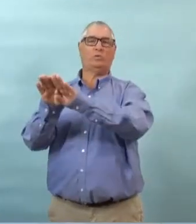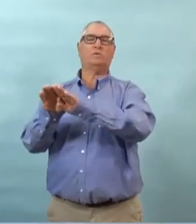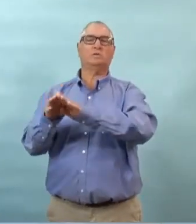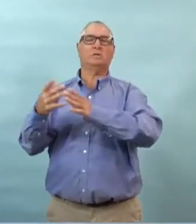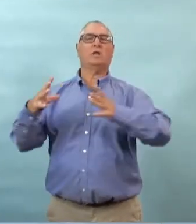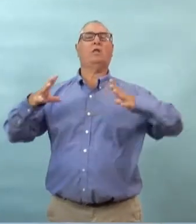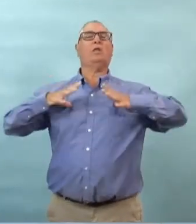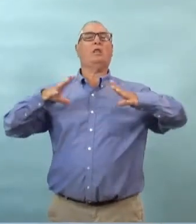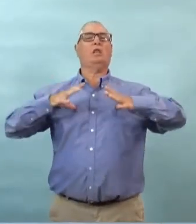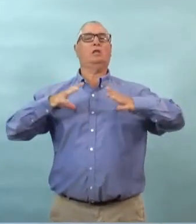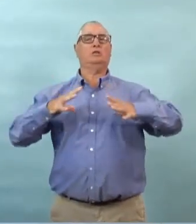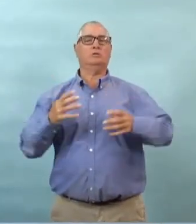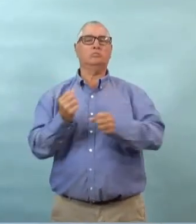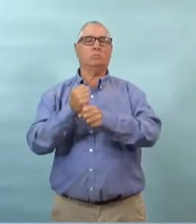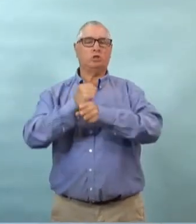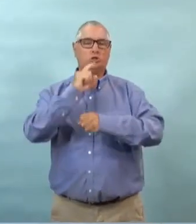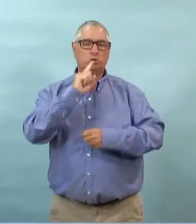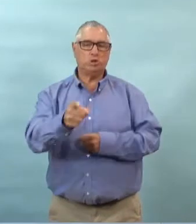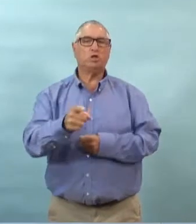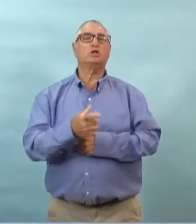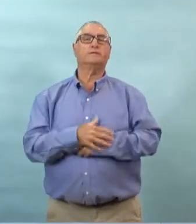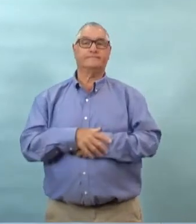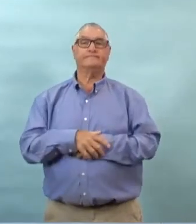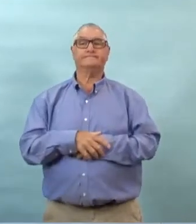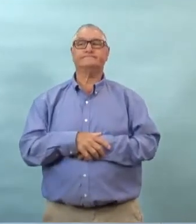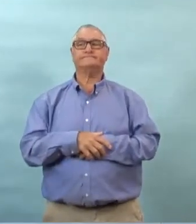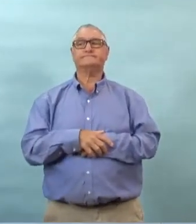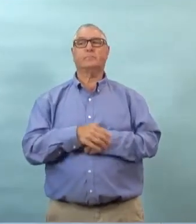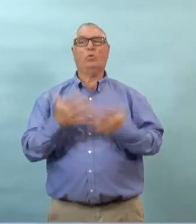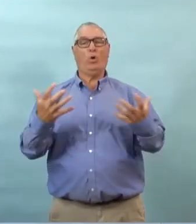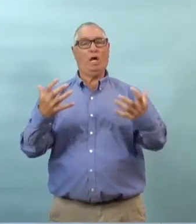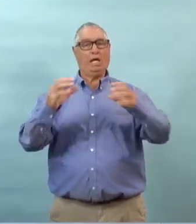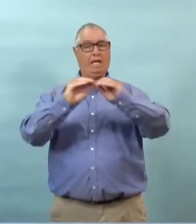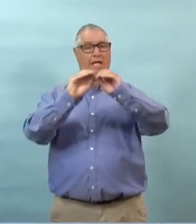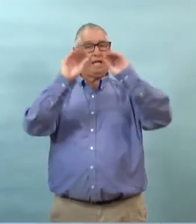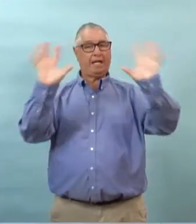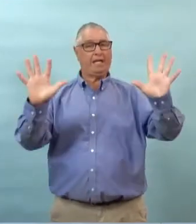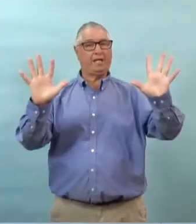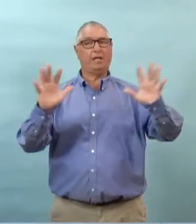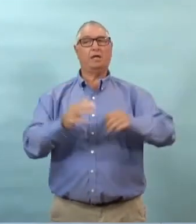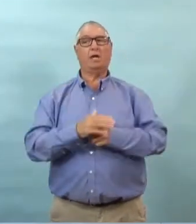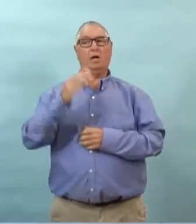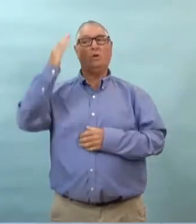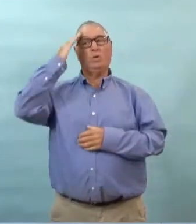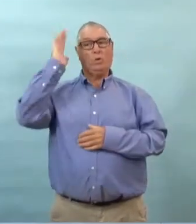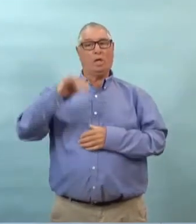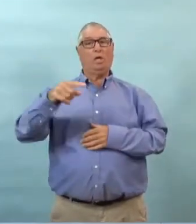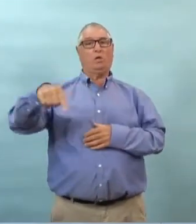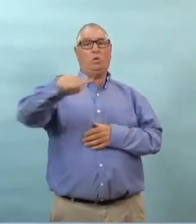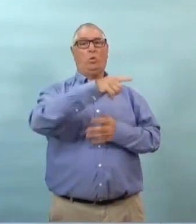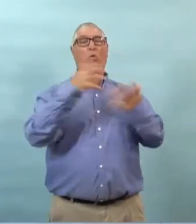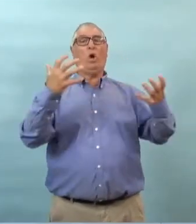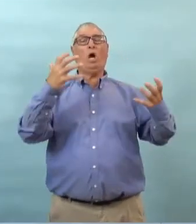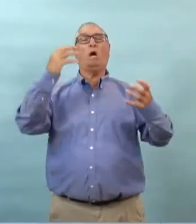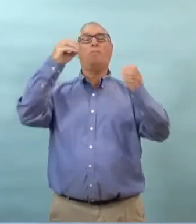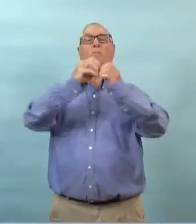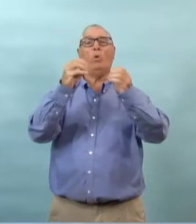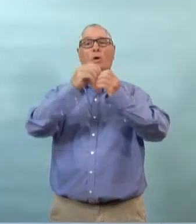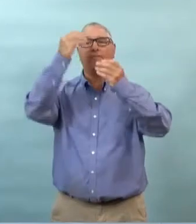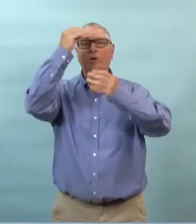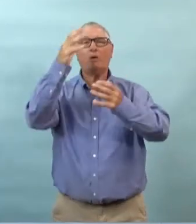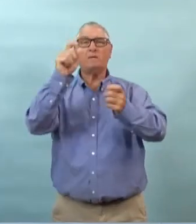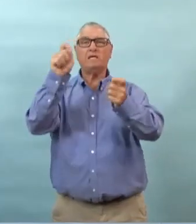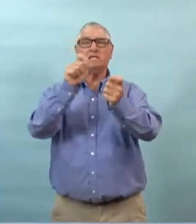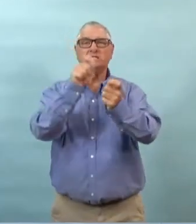fermer donc ce point de presse aujourd'hui nous permet d'expliquer un peu ce qui se passe et je veux que les choses soient claires